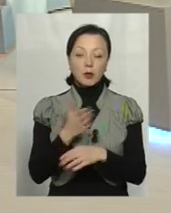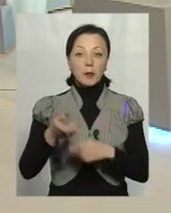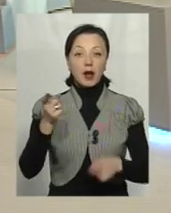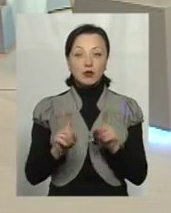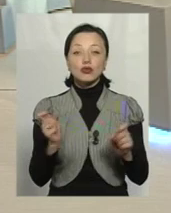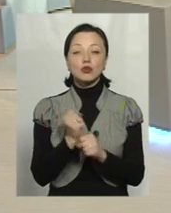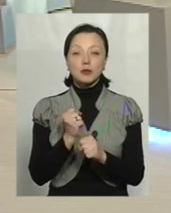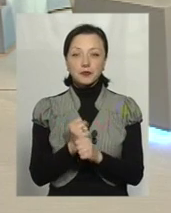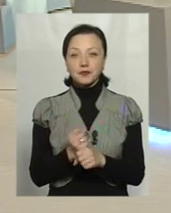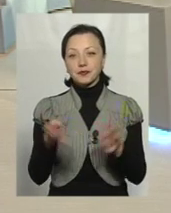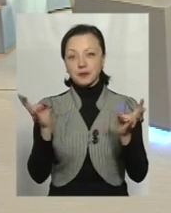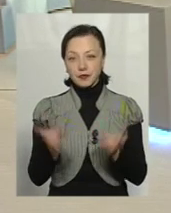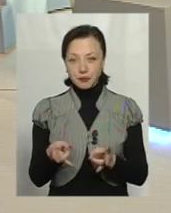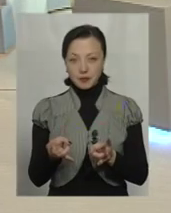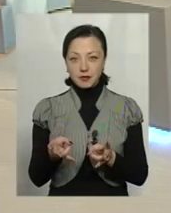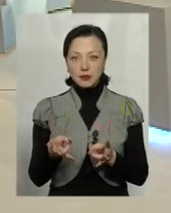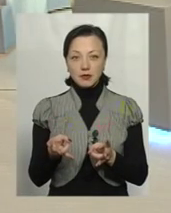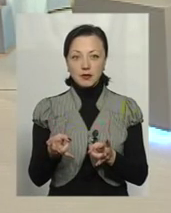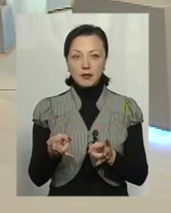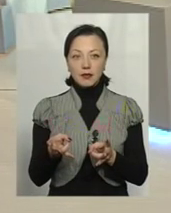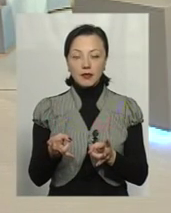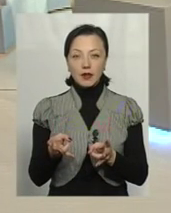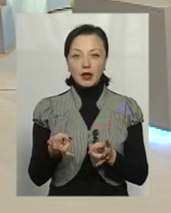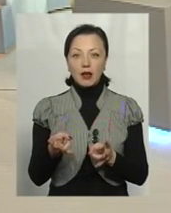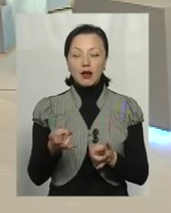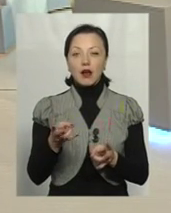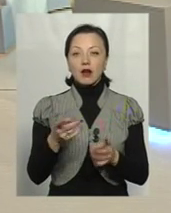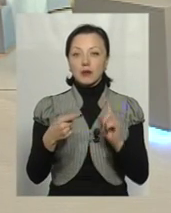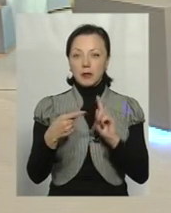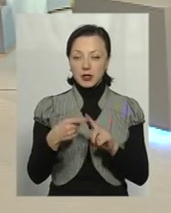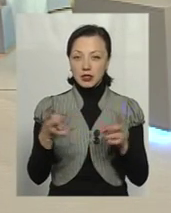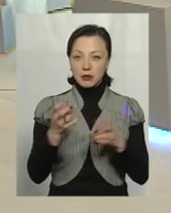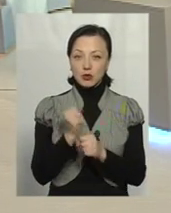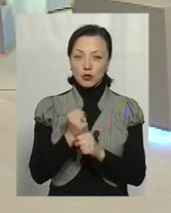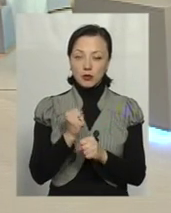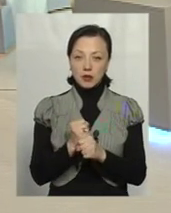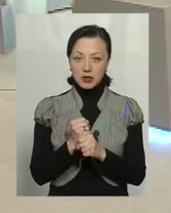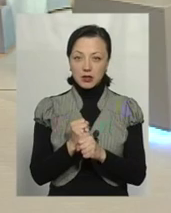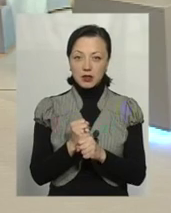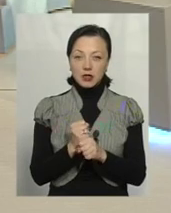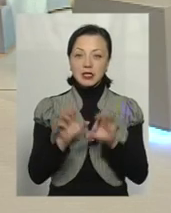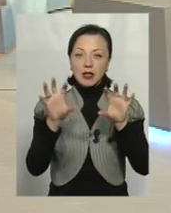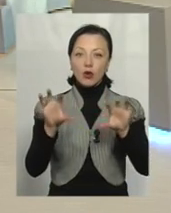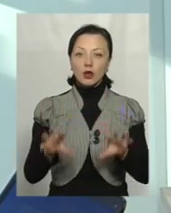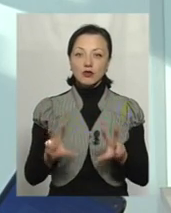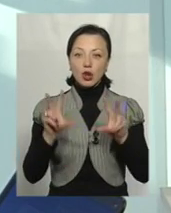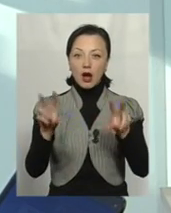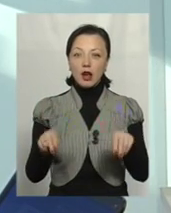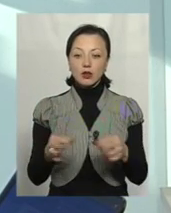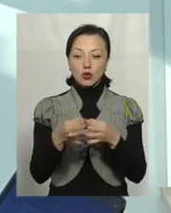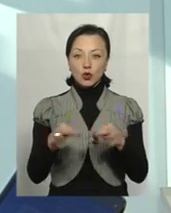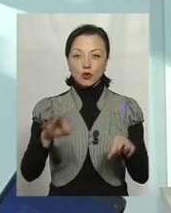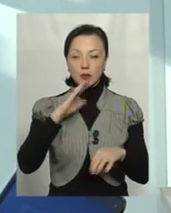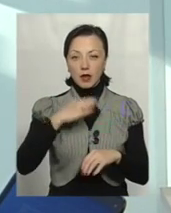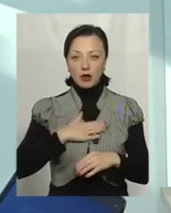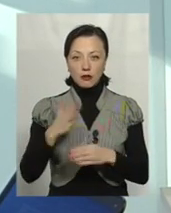Що зробити? Тут треба подвійний постріл. З одного боку, я так думаю, треба певна законодавча гарантія доступу нашому